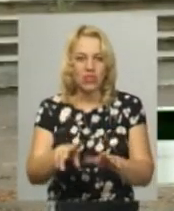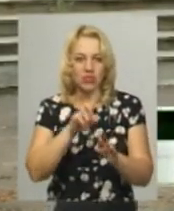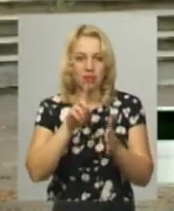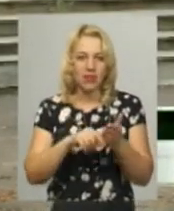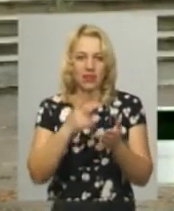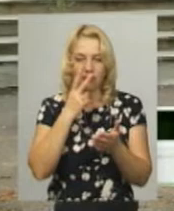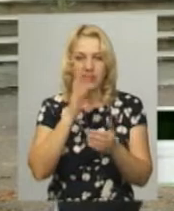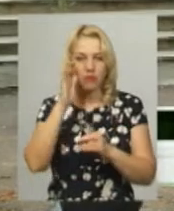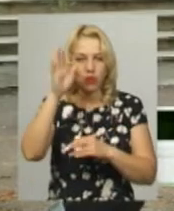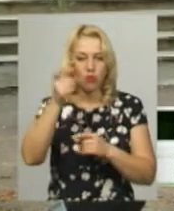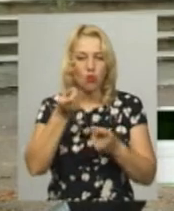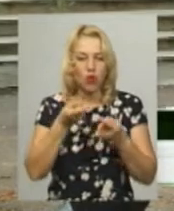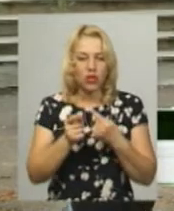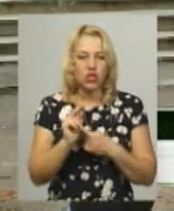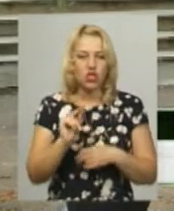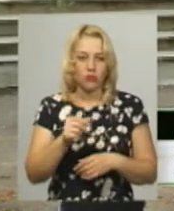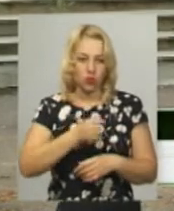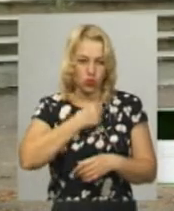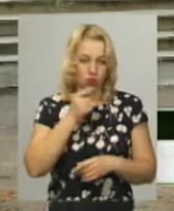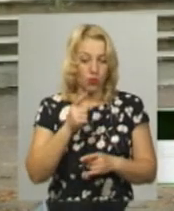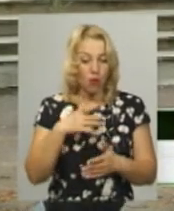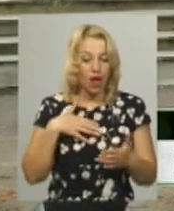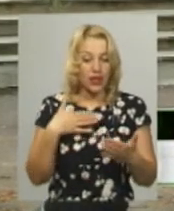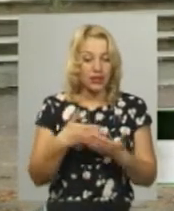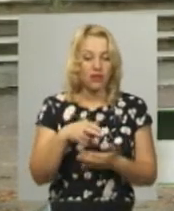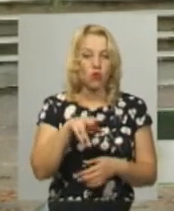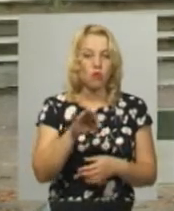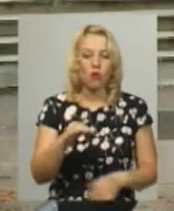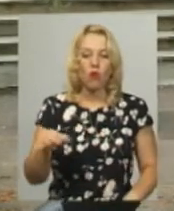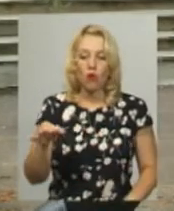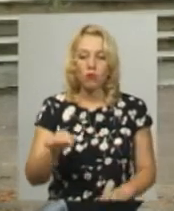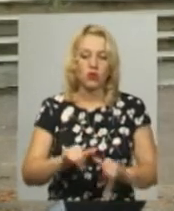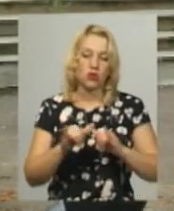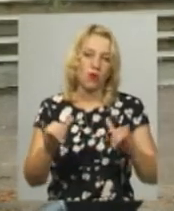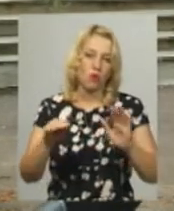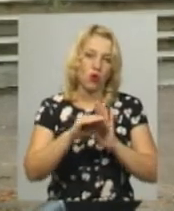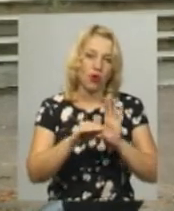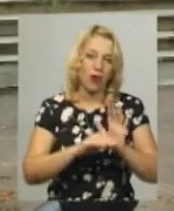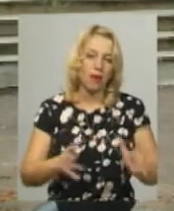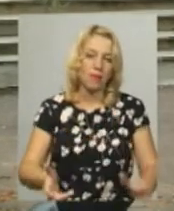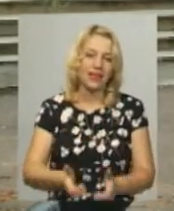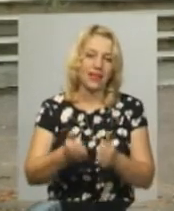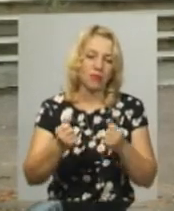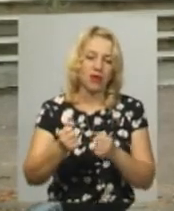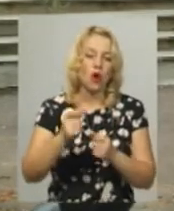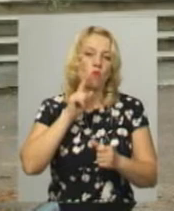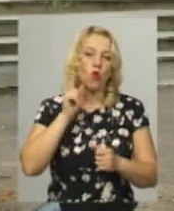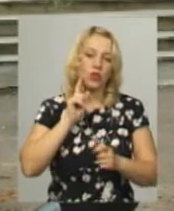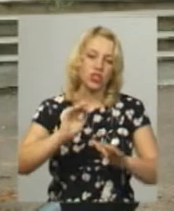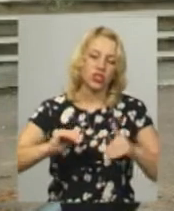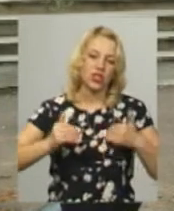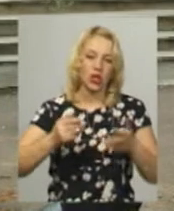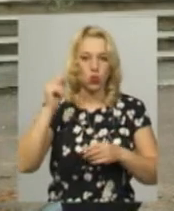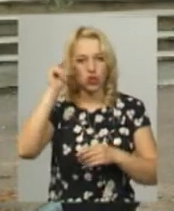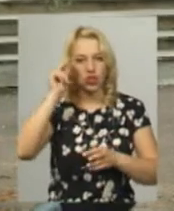трошки інакше, ніж дорослі. Тому досить активно по області розвиваються програми підтримки молодіжних ініціатив, учнівських проєктів, наприклад,